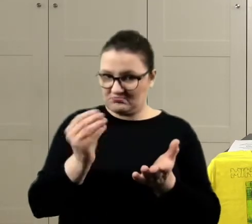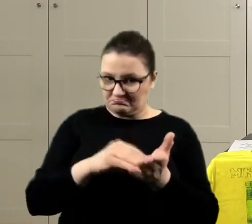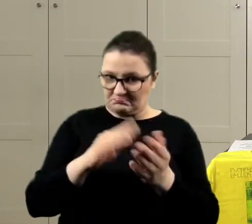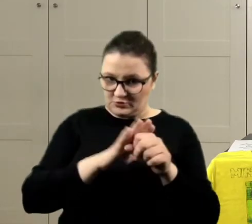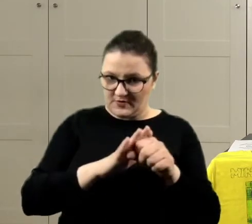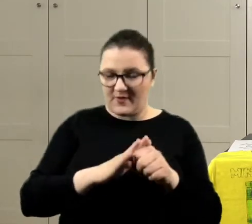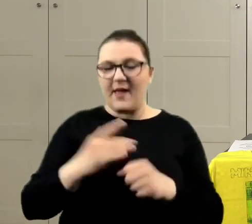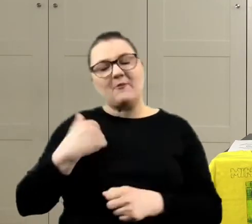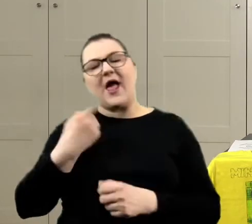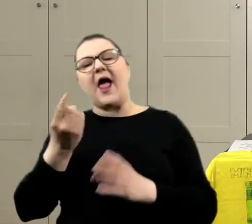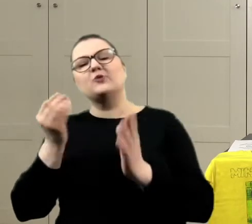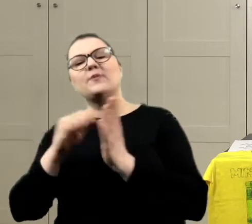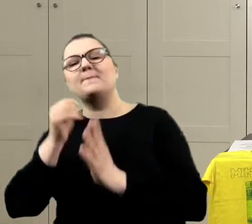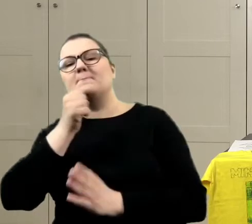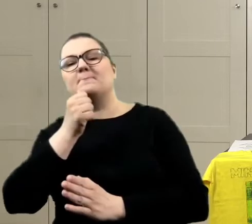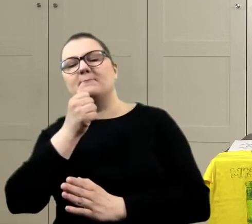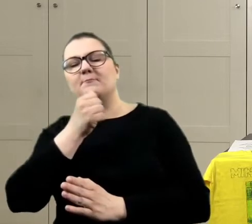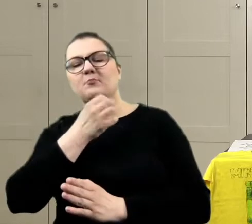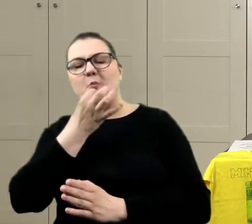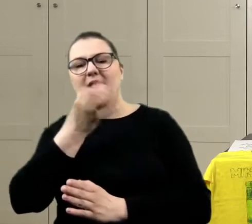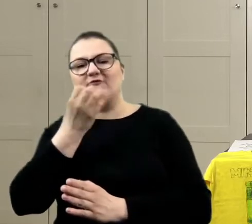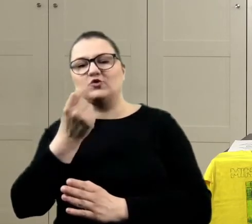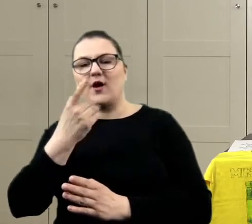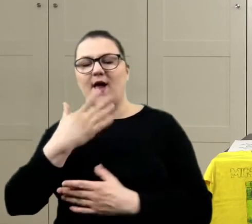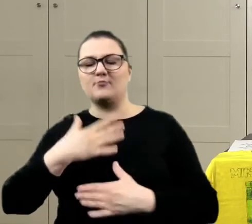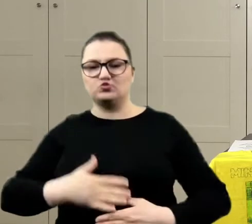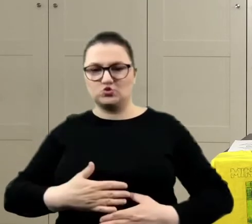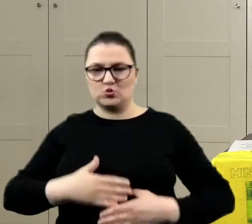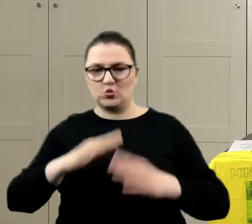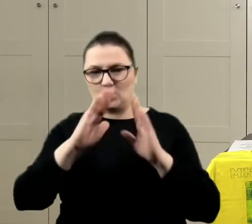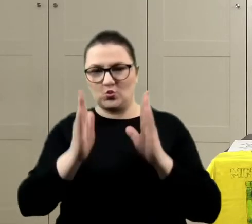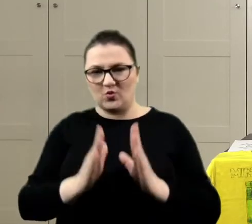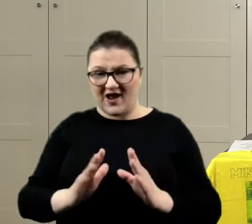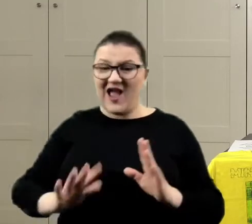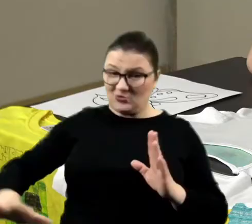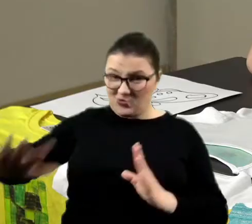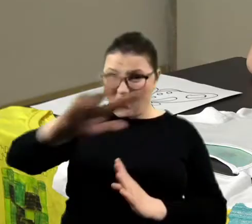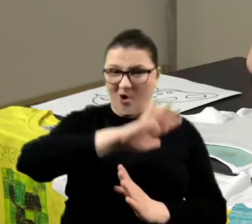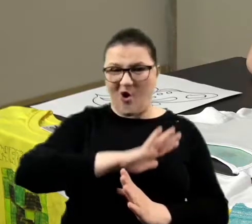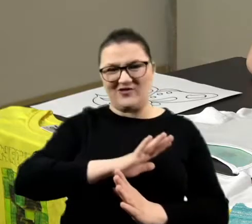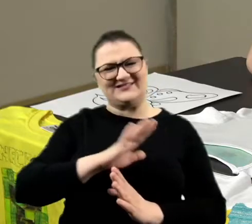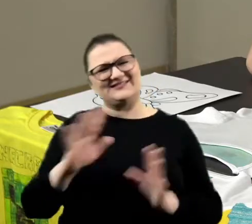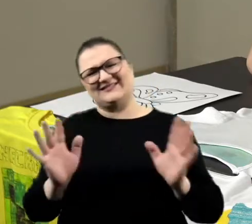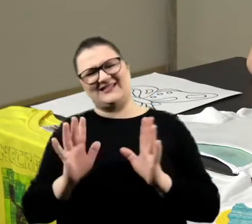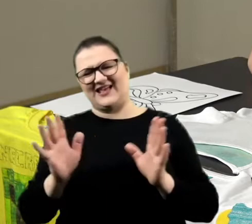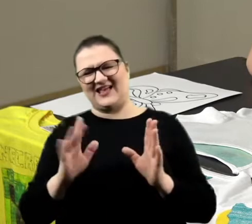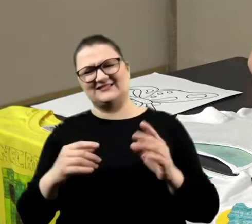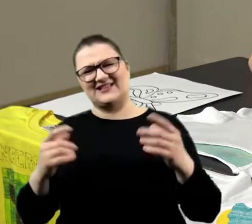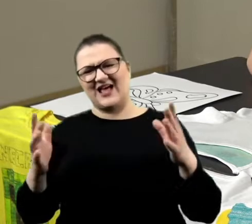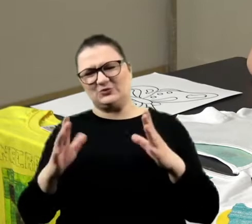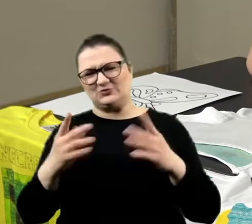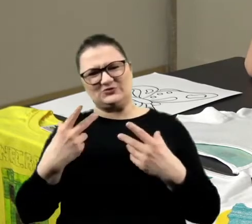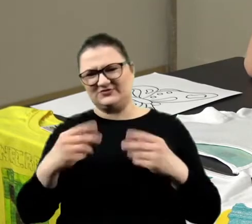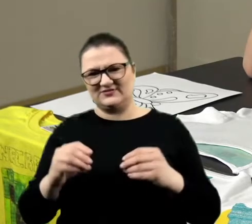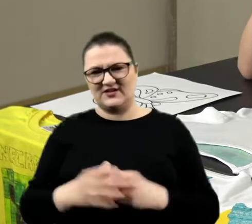poprawiła teraz tego brzuchala. Tło? Nie, bo jak za dużo by było, to... Teraz